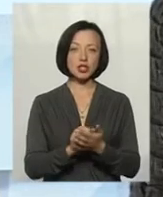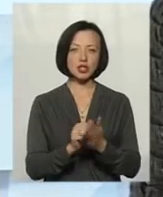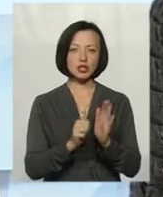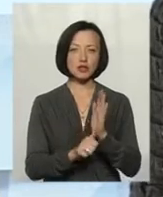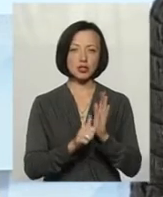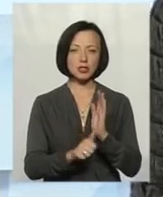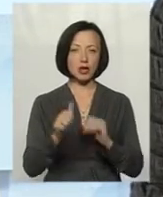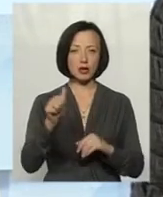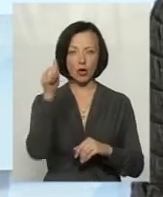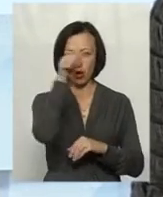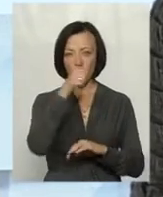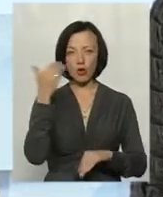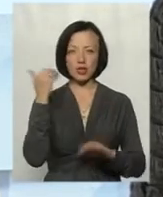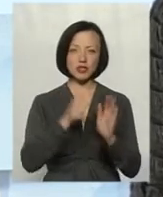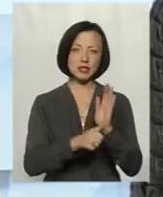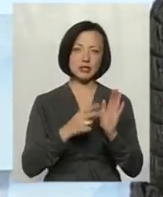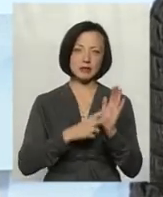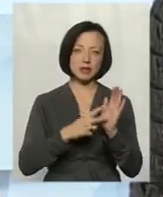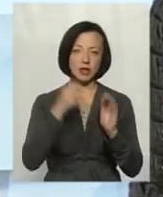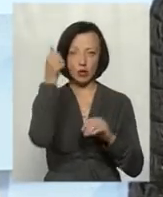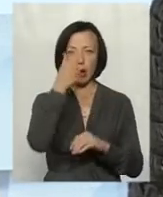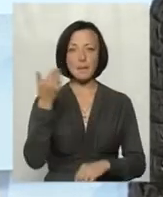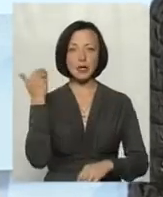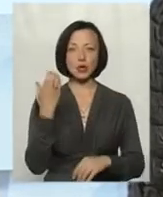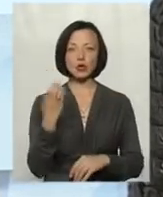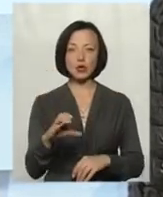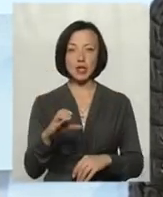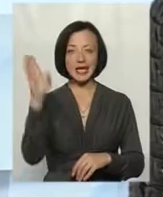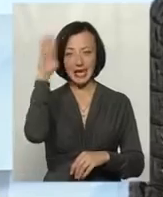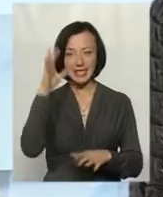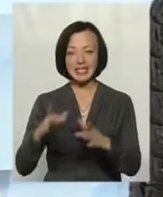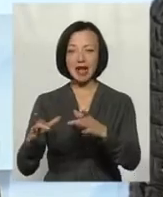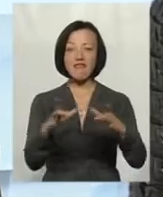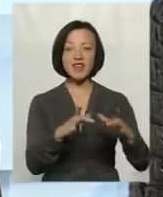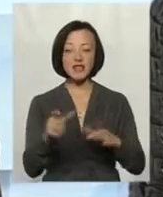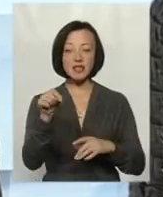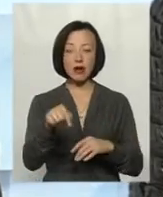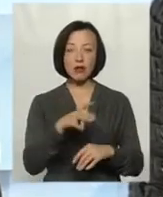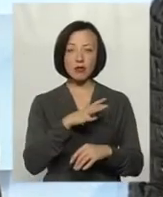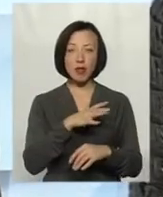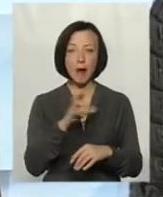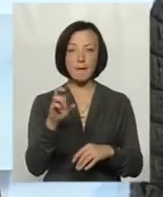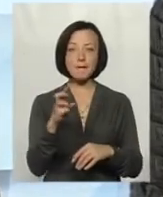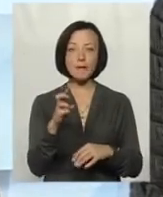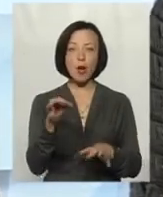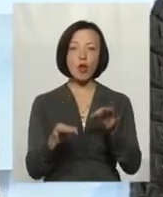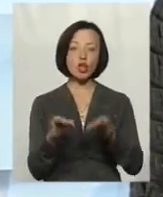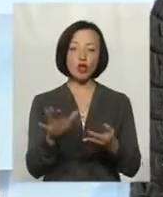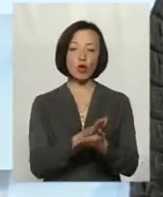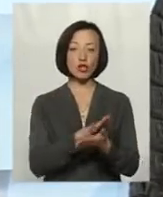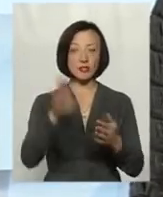-х роках, в 70-х роках минулого століття. Ставків. В Ставках йшла біологічна очистка води.